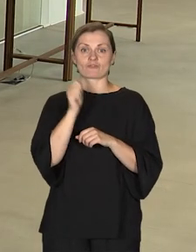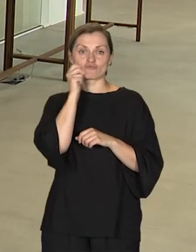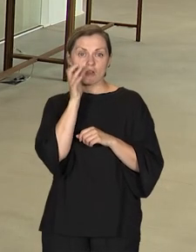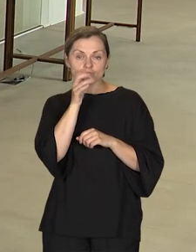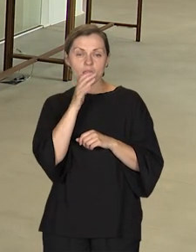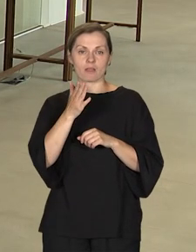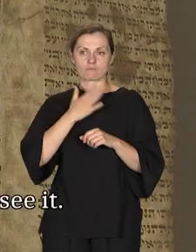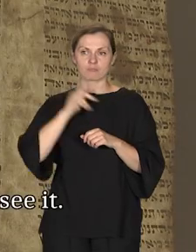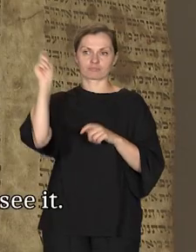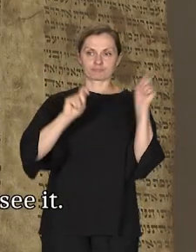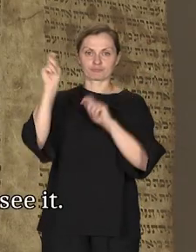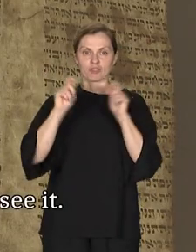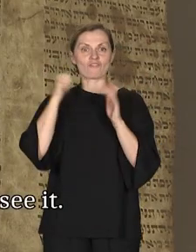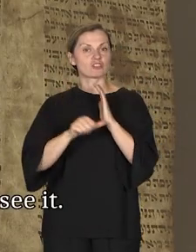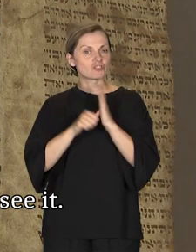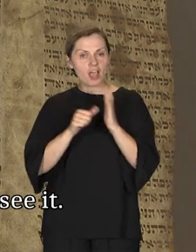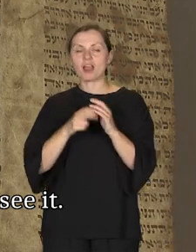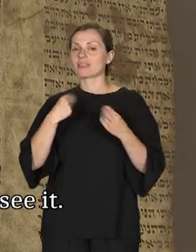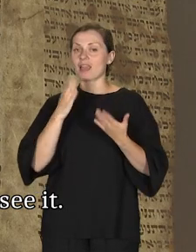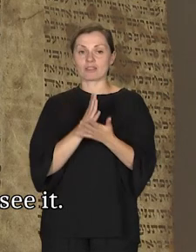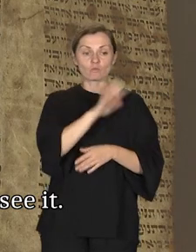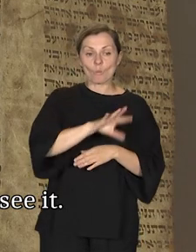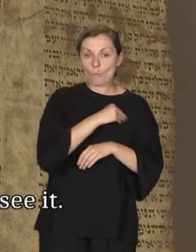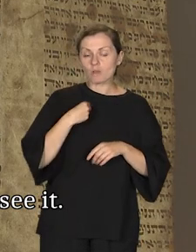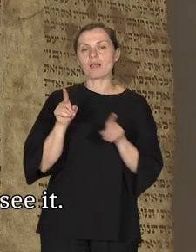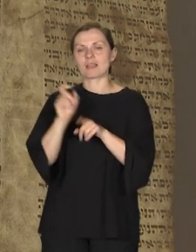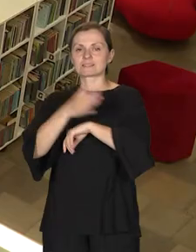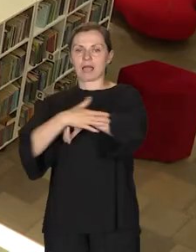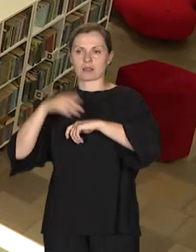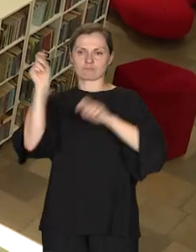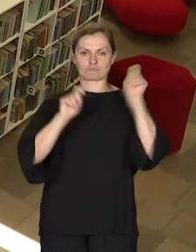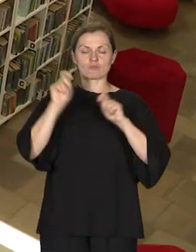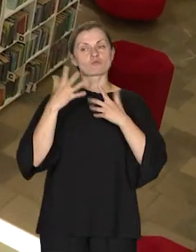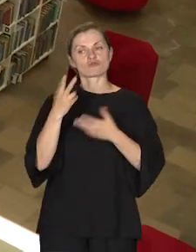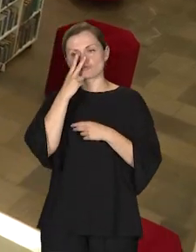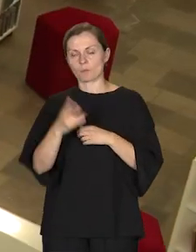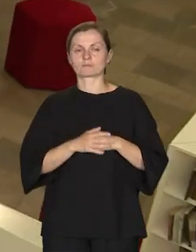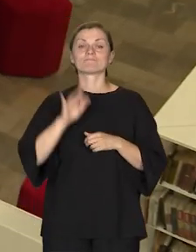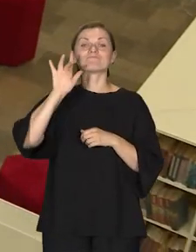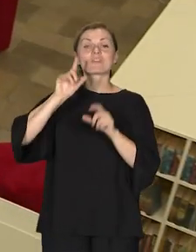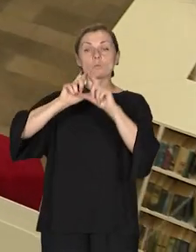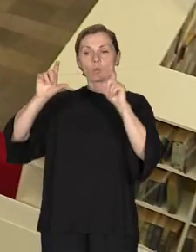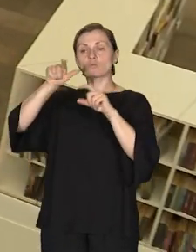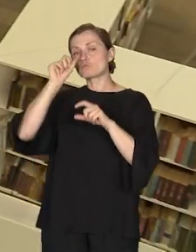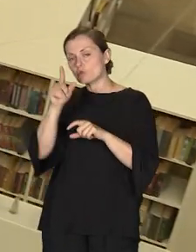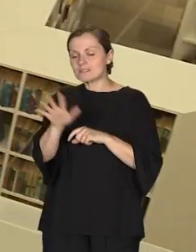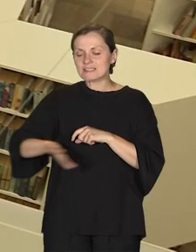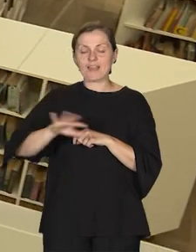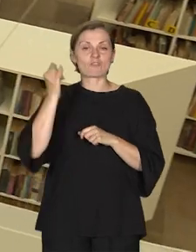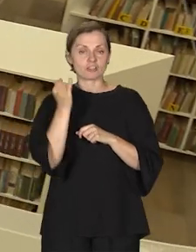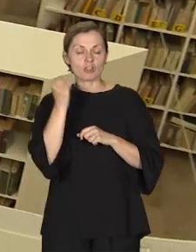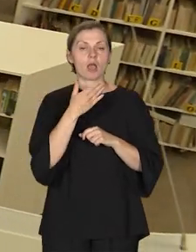codziennie mamy wycieczki nie tylko z Polski, ale i z zagranicy. Chcą zobaczyć. W tym budynku mieści się strefa dziecka,